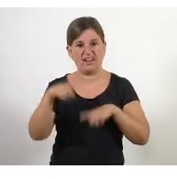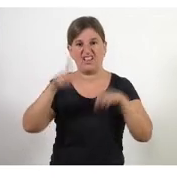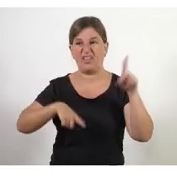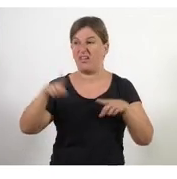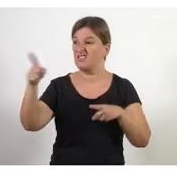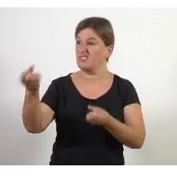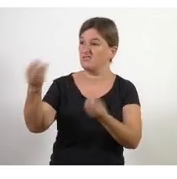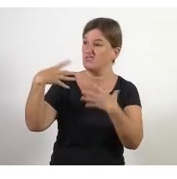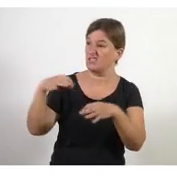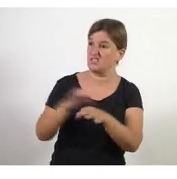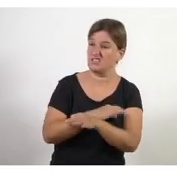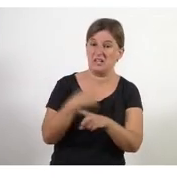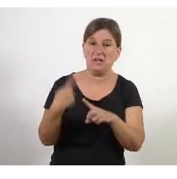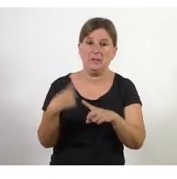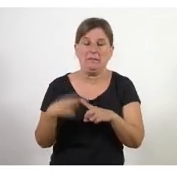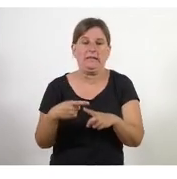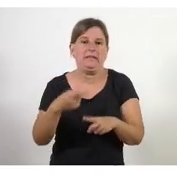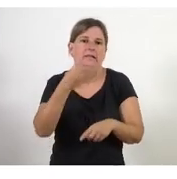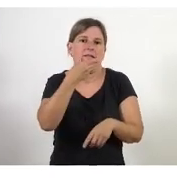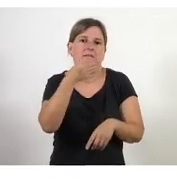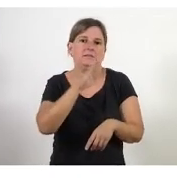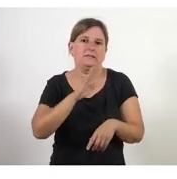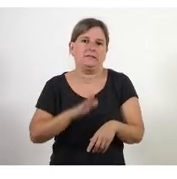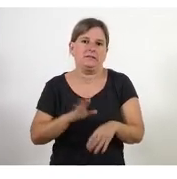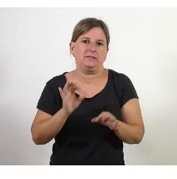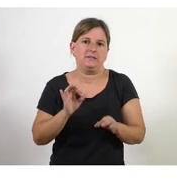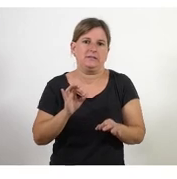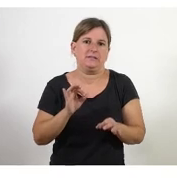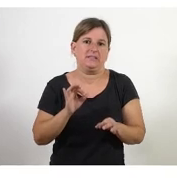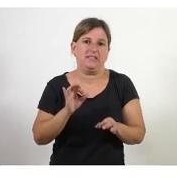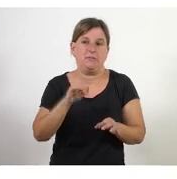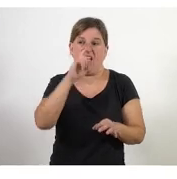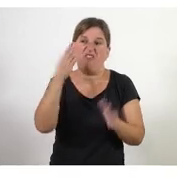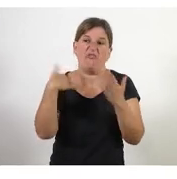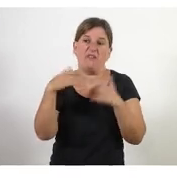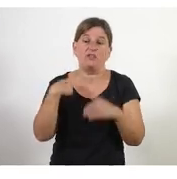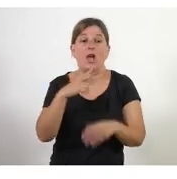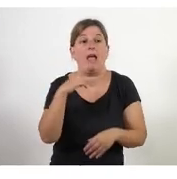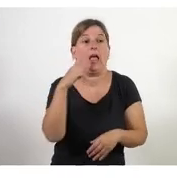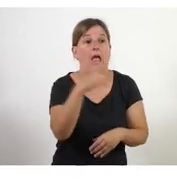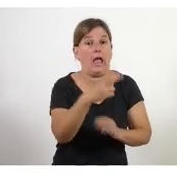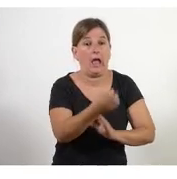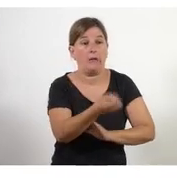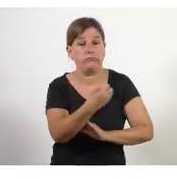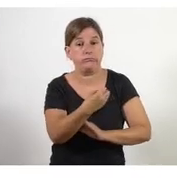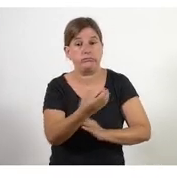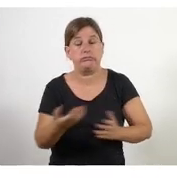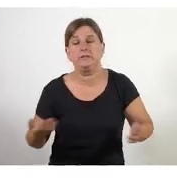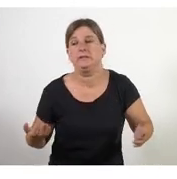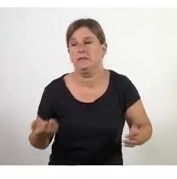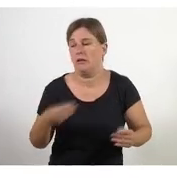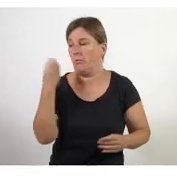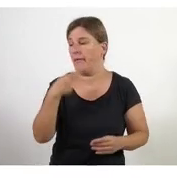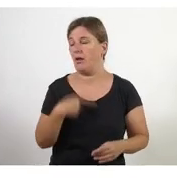de dir perquè ha tingut la impressió ja fa un any no dos anys o deu anys que deia però no se li escoltava que al final